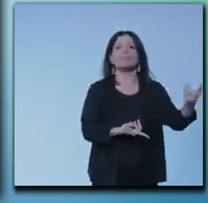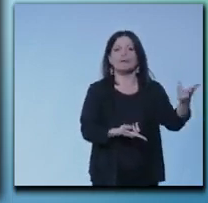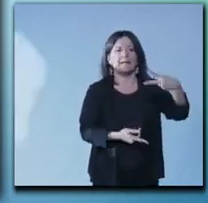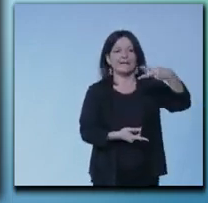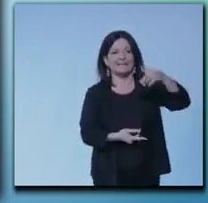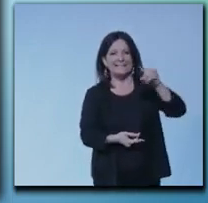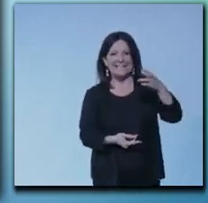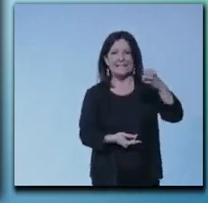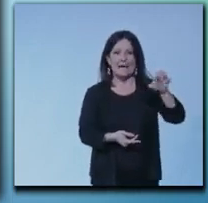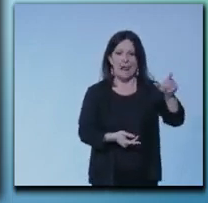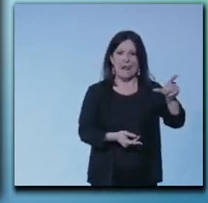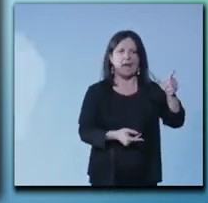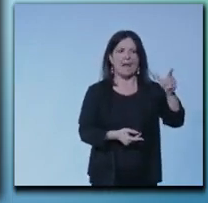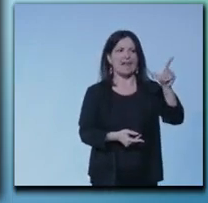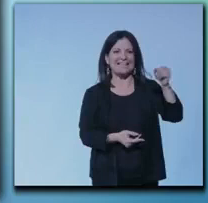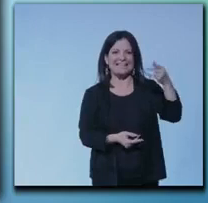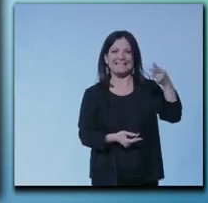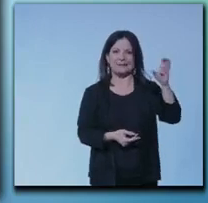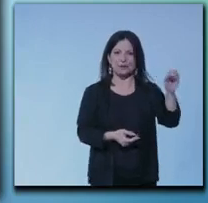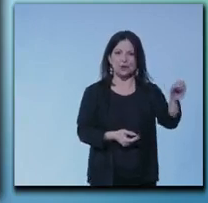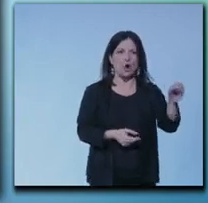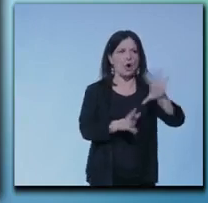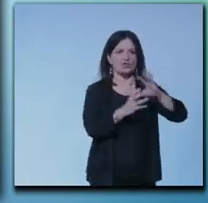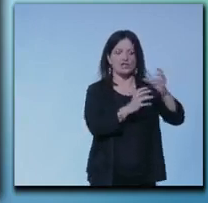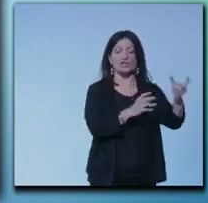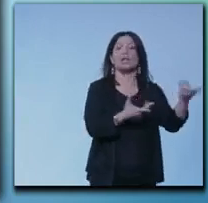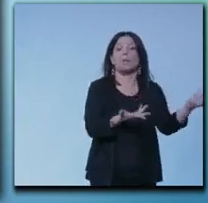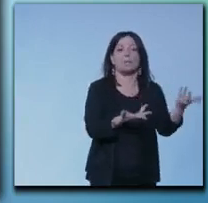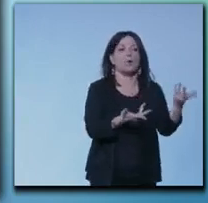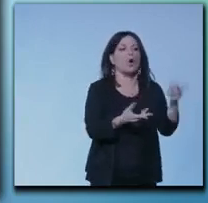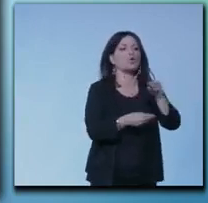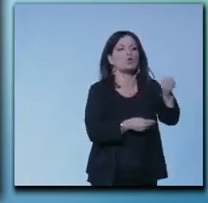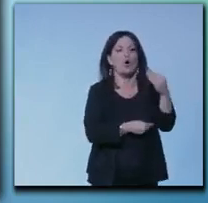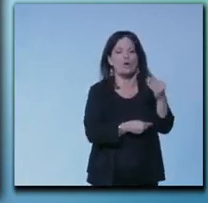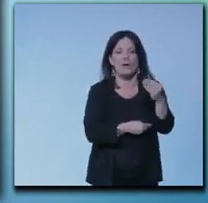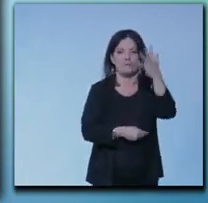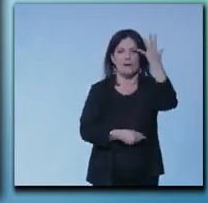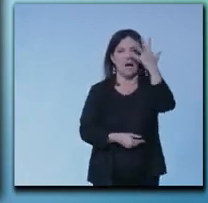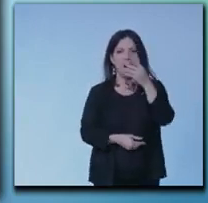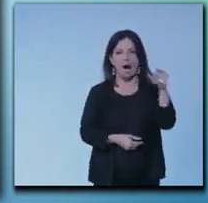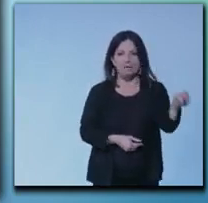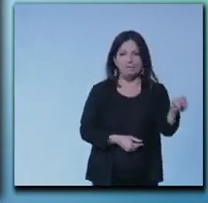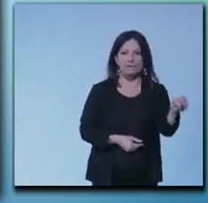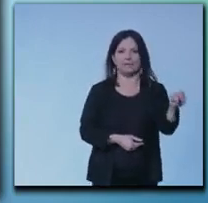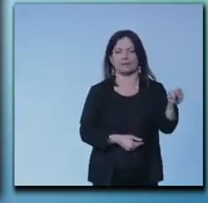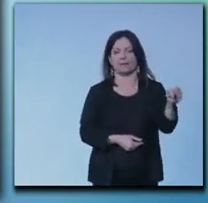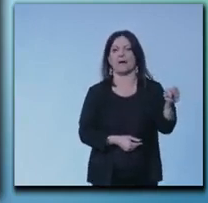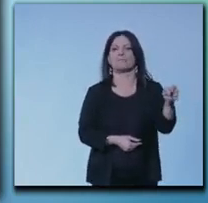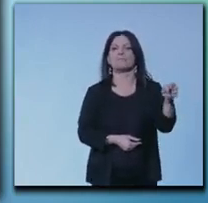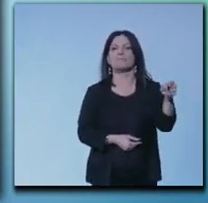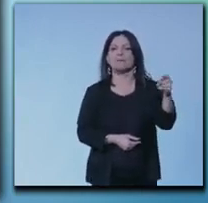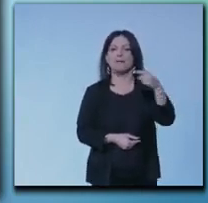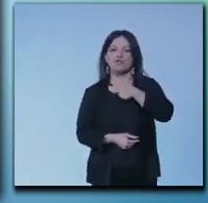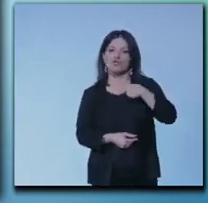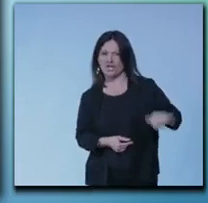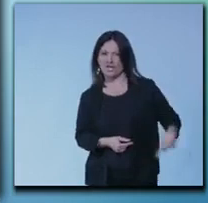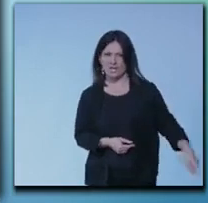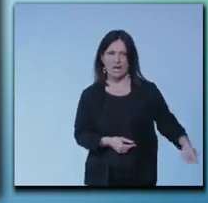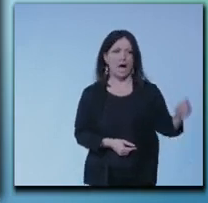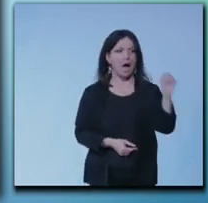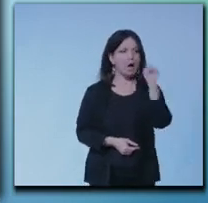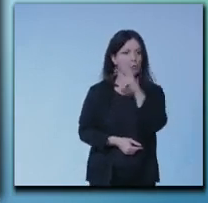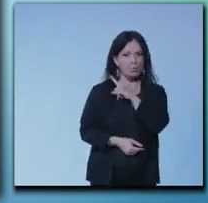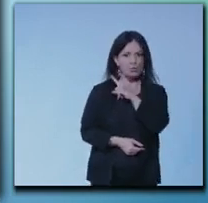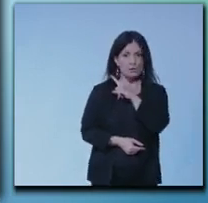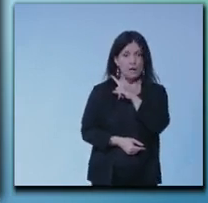distribuite fra Africa, Russia e Cina quindi se vogliamo legarci mani e piedi a qualcun altro dobbiamo